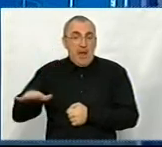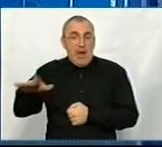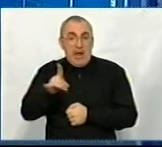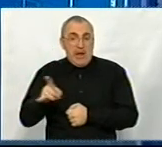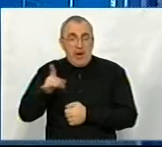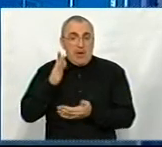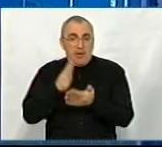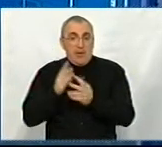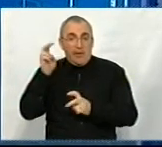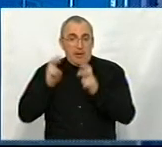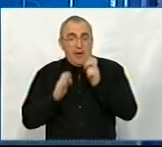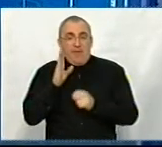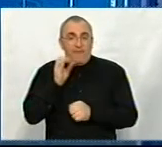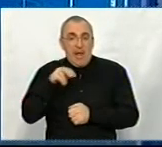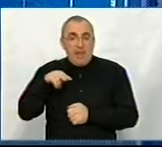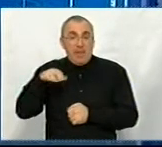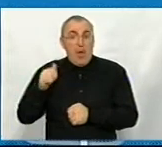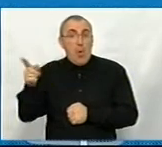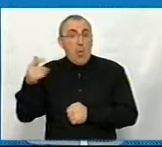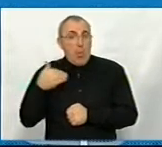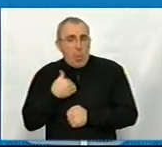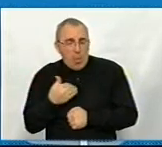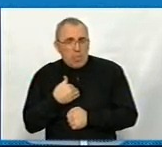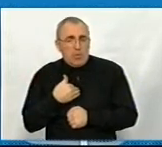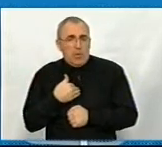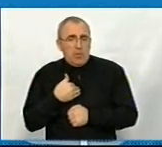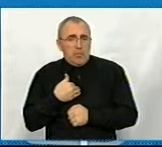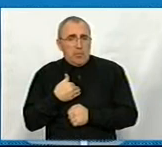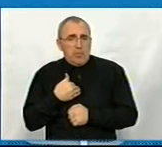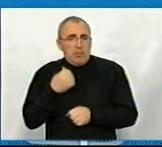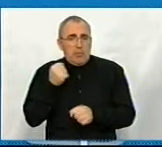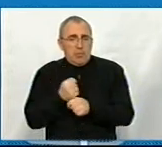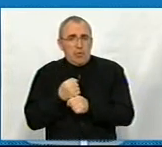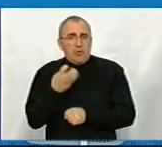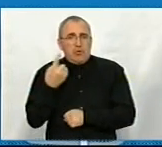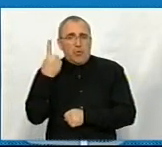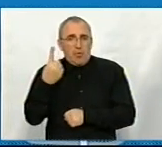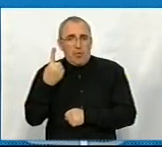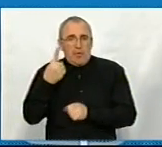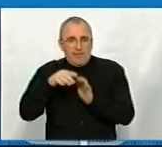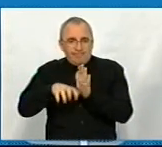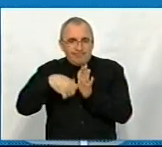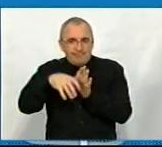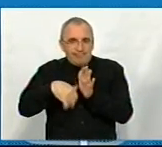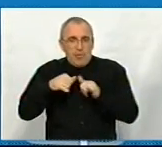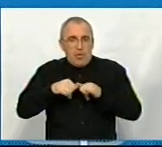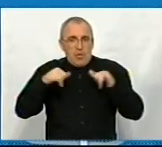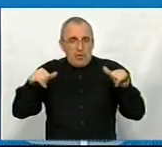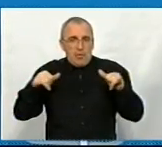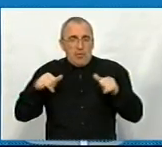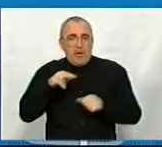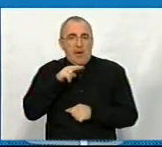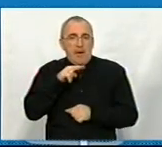є підприємство «Велта», вони хочуть робити ще одне родовище розвивати. А також в